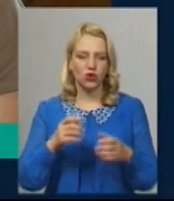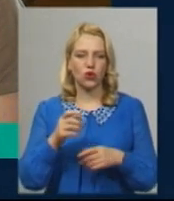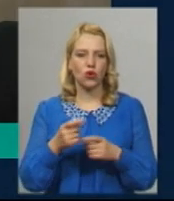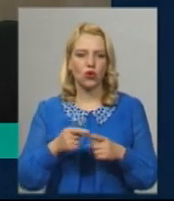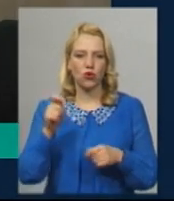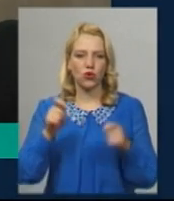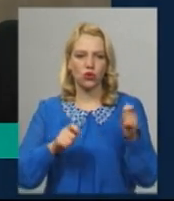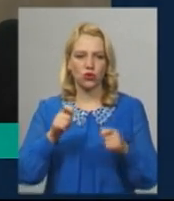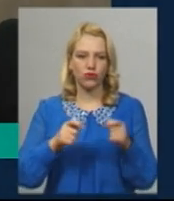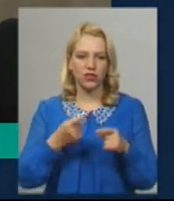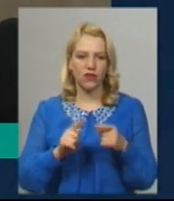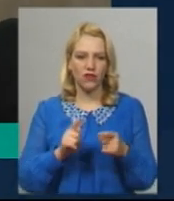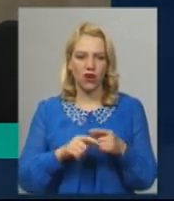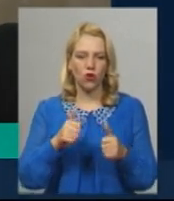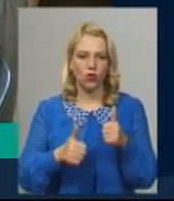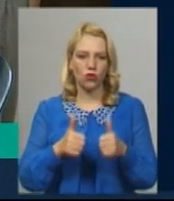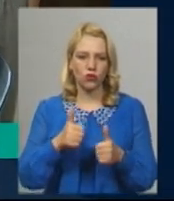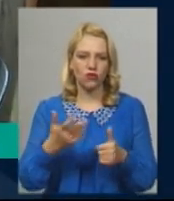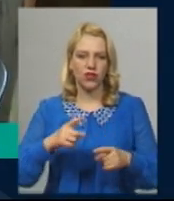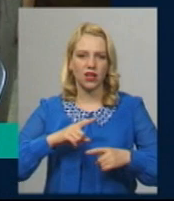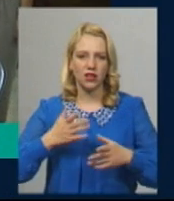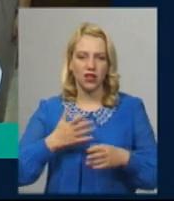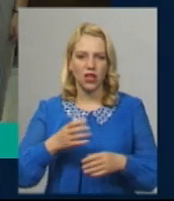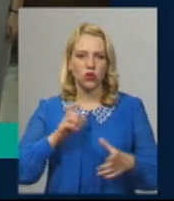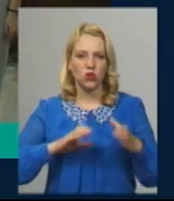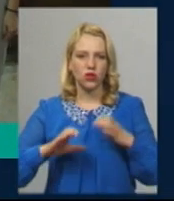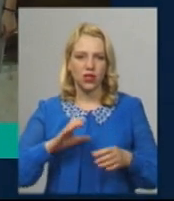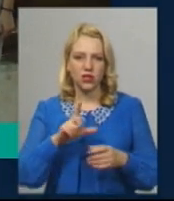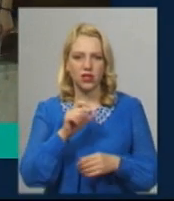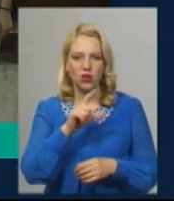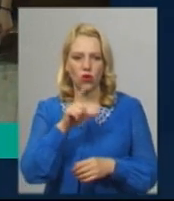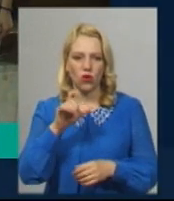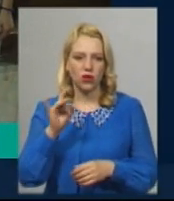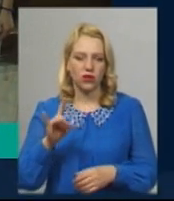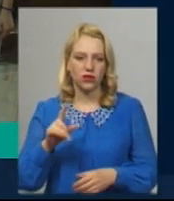національних культур і мистецтв У фінал якого вийшов студентський хоровий колектив з Хмельницьку